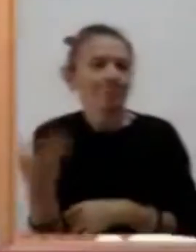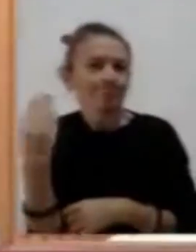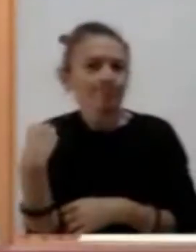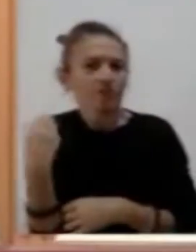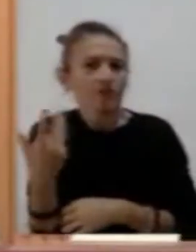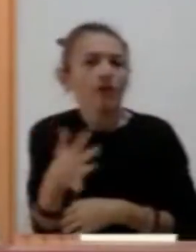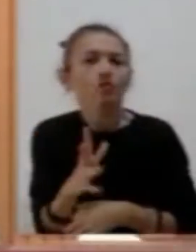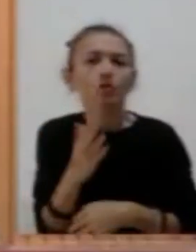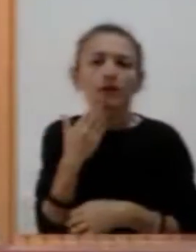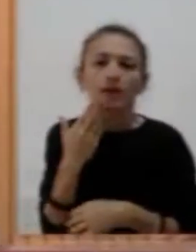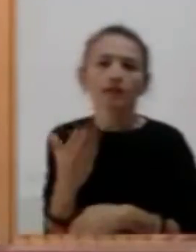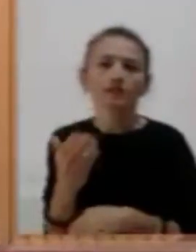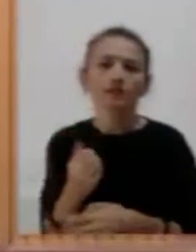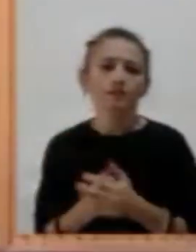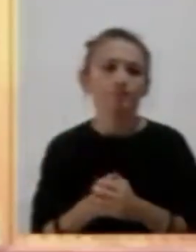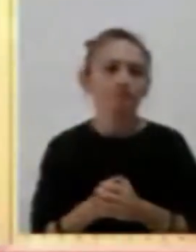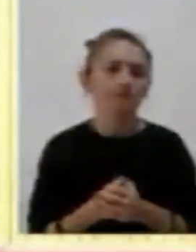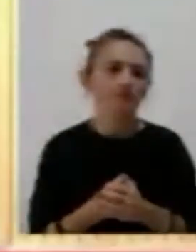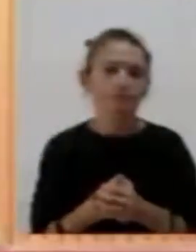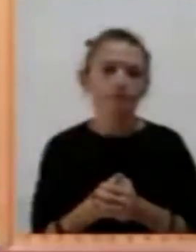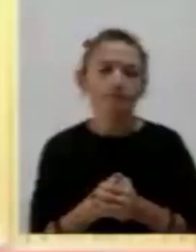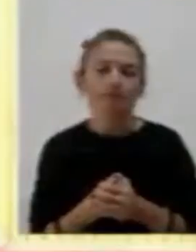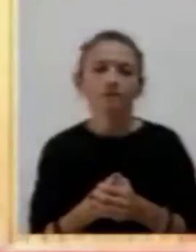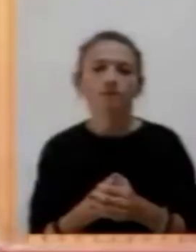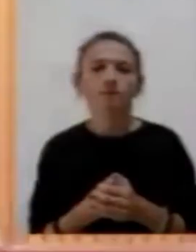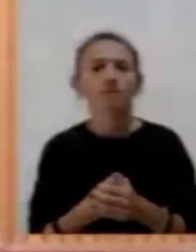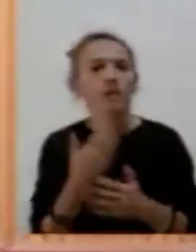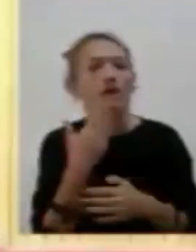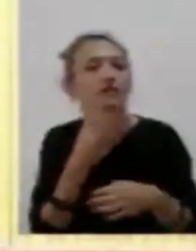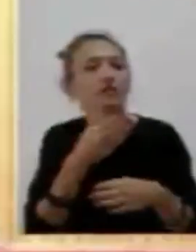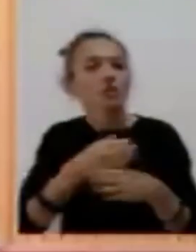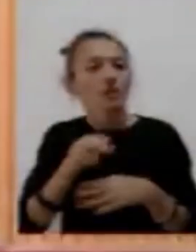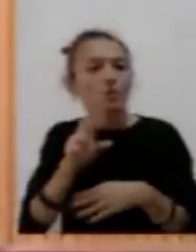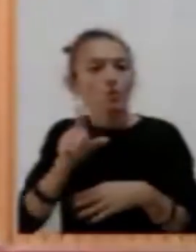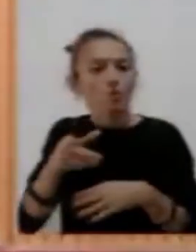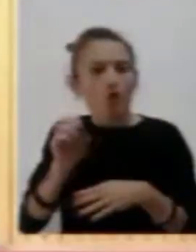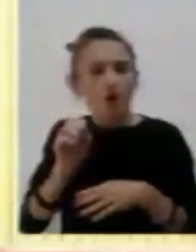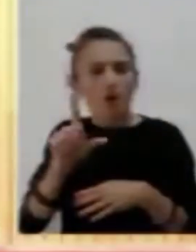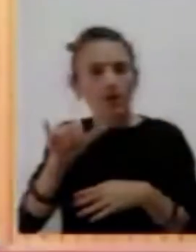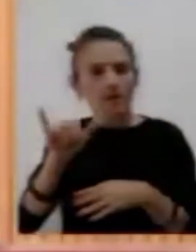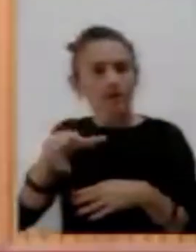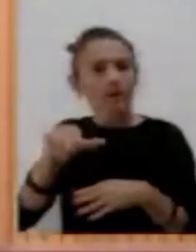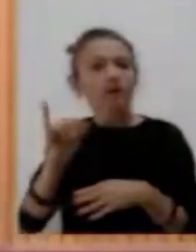Grazie consigliere Ugolini. Chiedo se ci sono interventi in discussione generale.